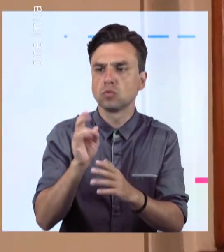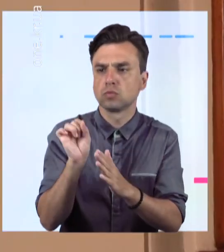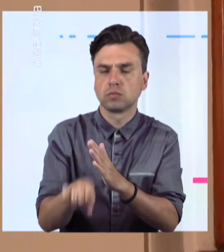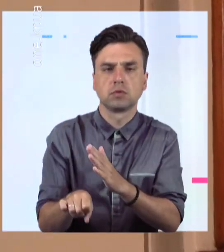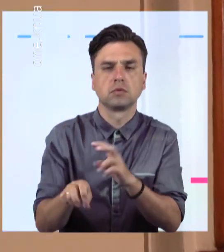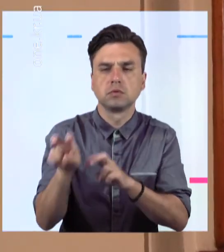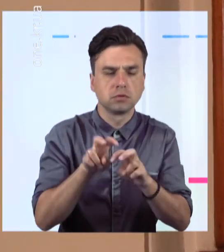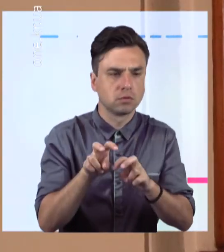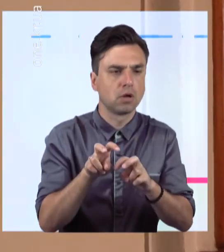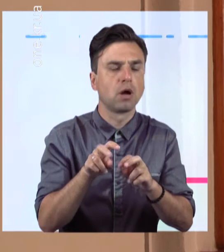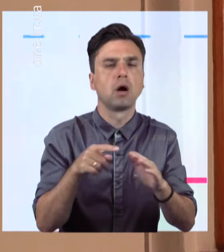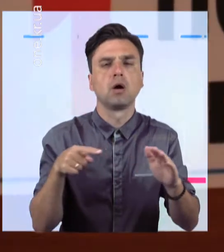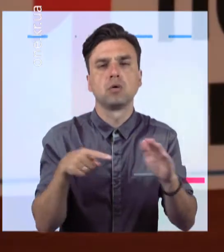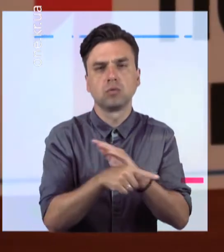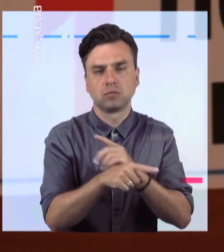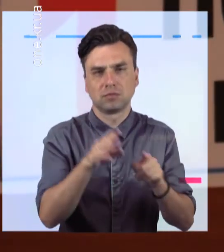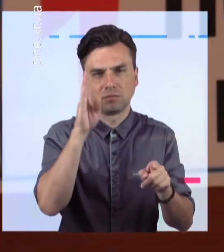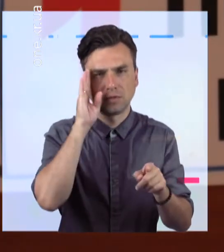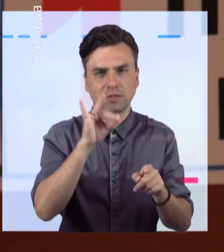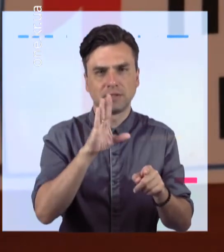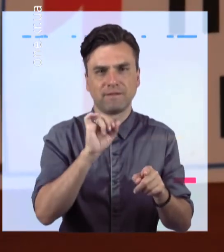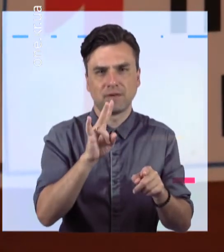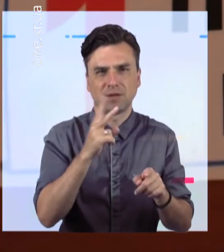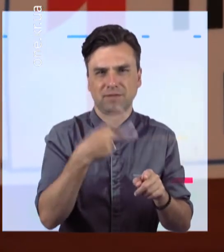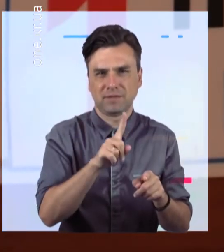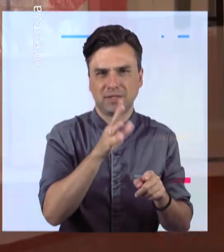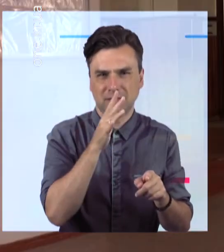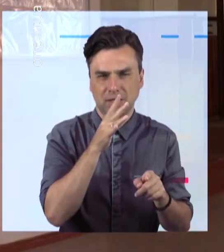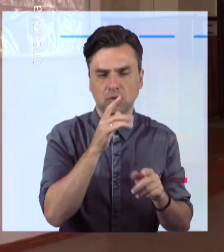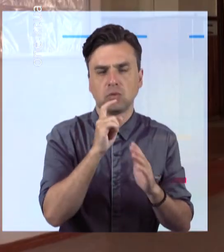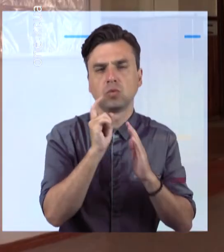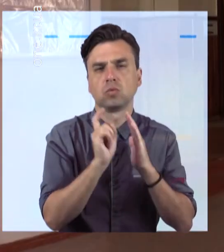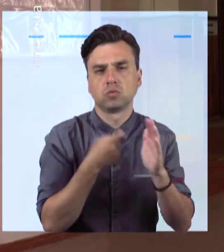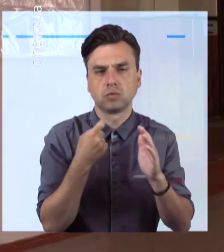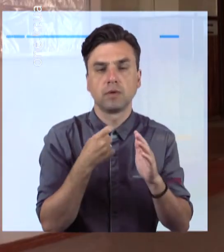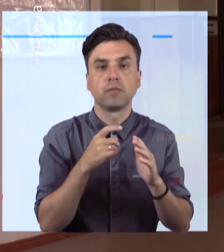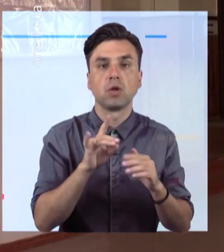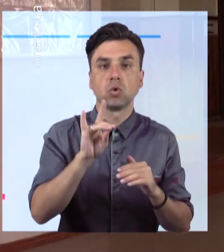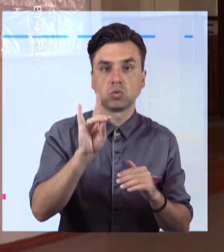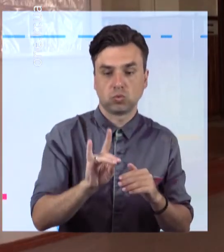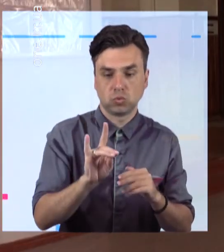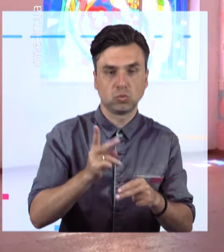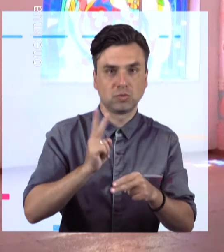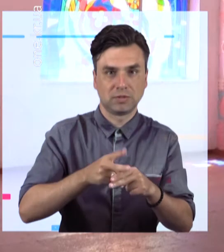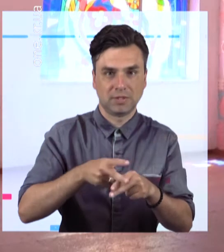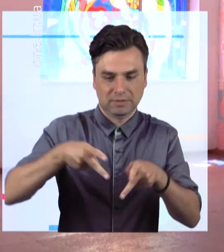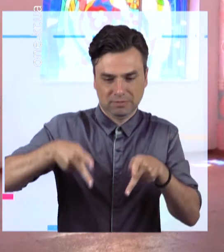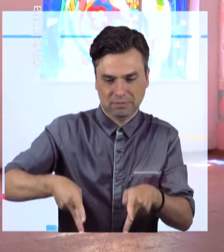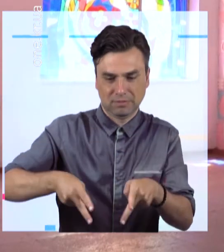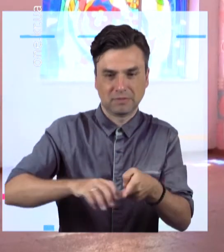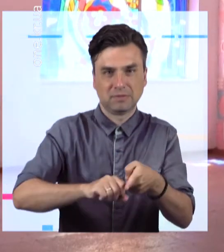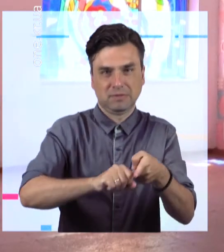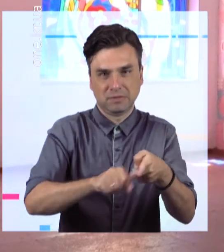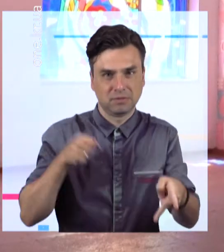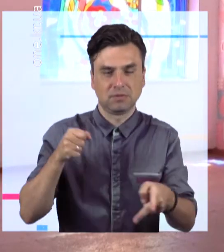Євсечева. Виявилося, що саме він наніс медпрацівнику декілька ударів по голові металевою ніжкою від стільця.